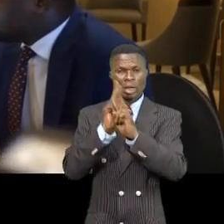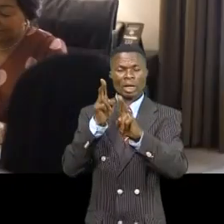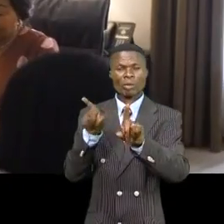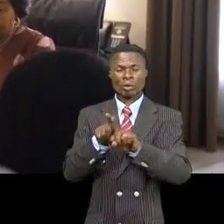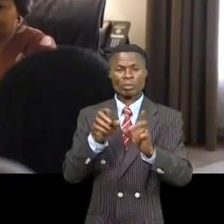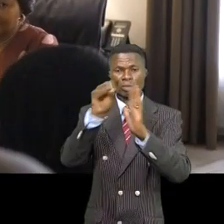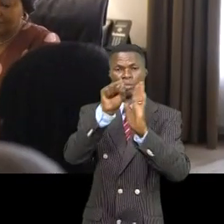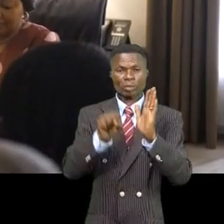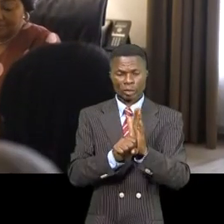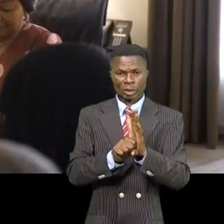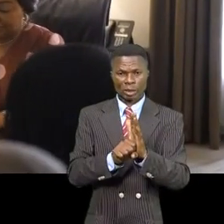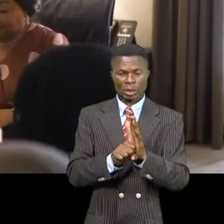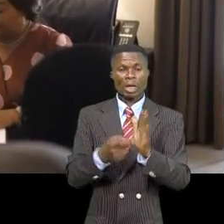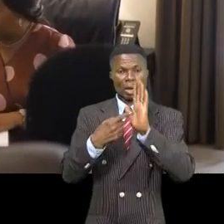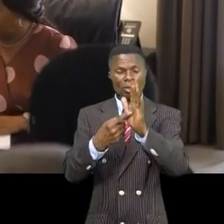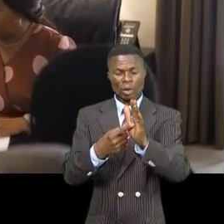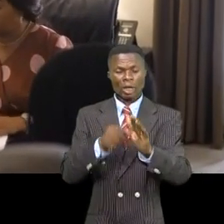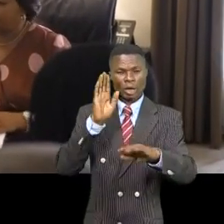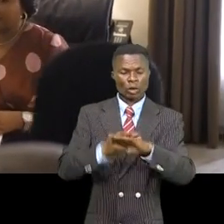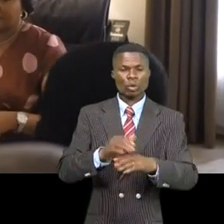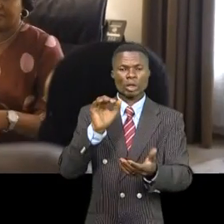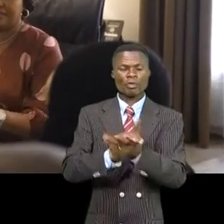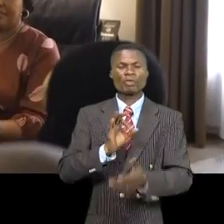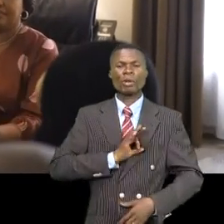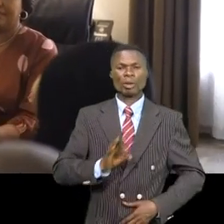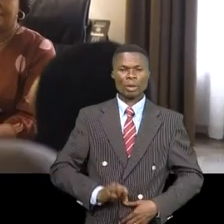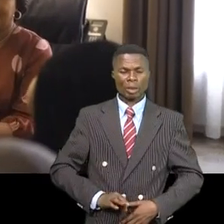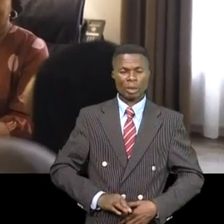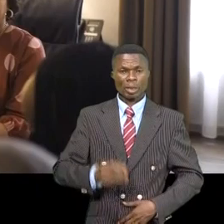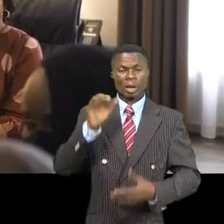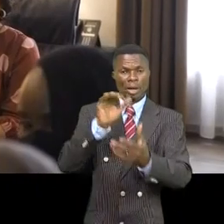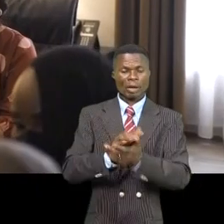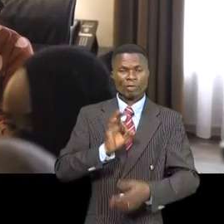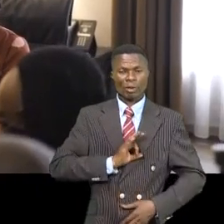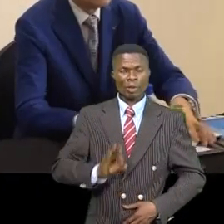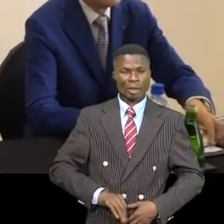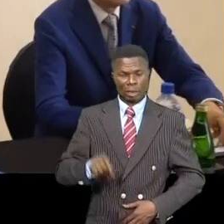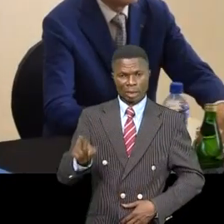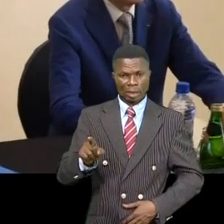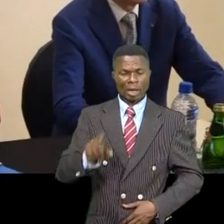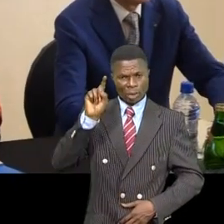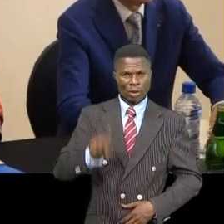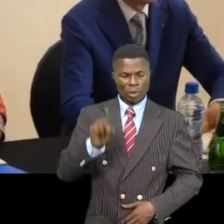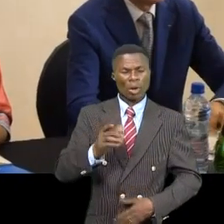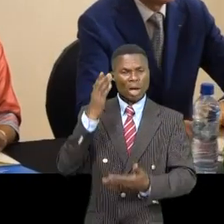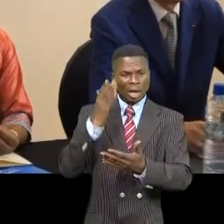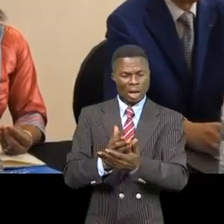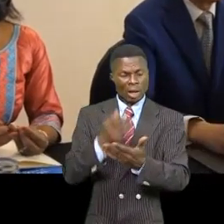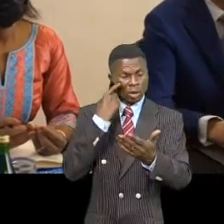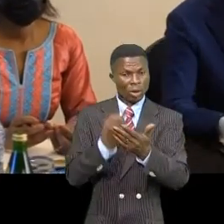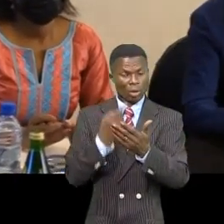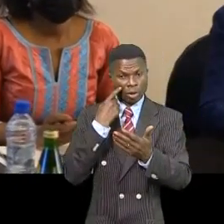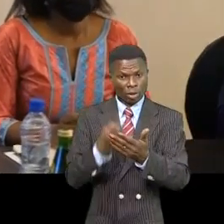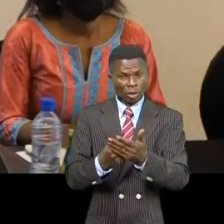Des statistiques que découvre la première dame de la République. Pour Denise Niake Otisekedi, il faut arrêter de constater,